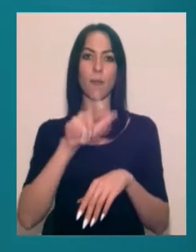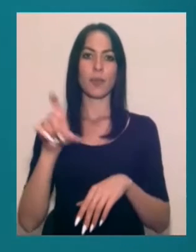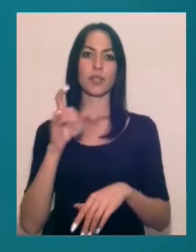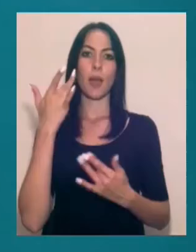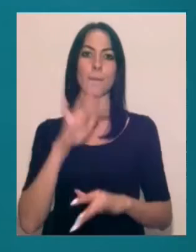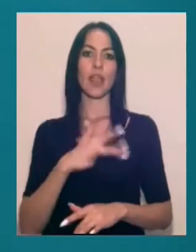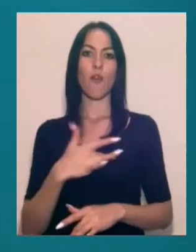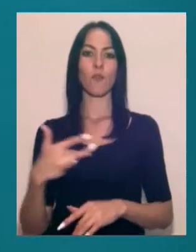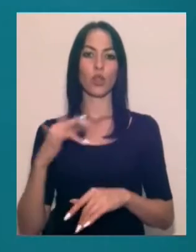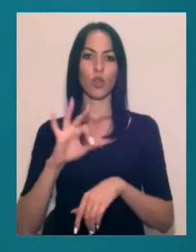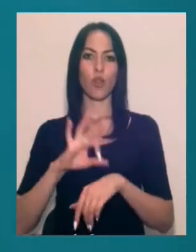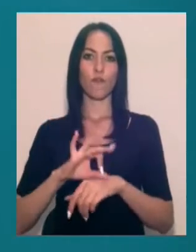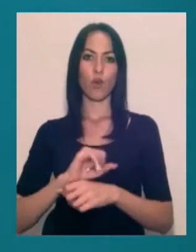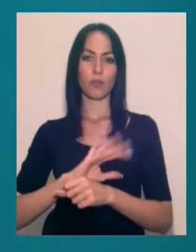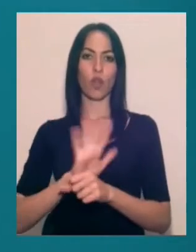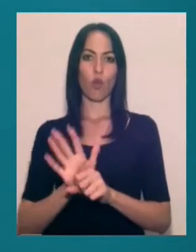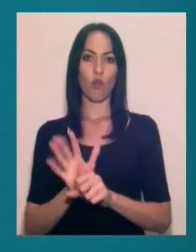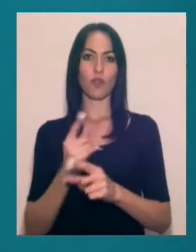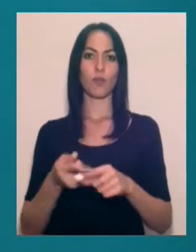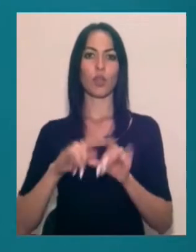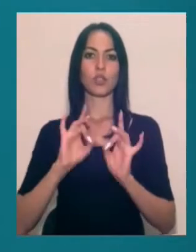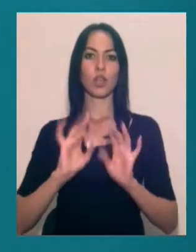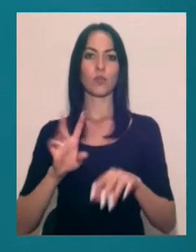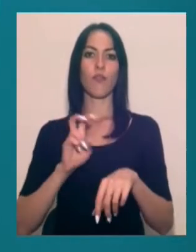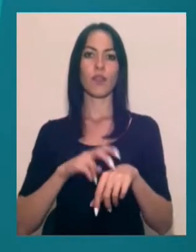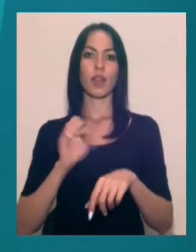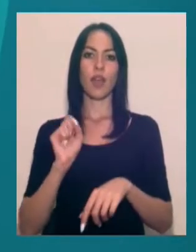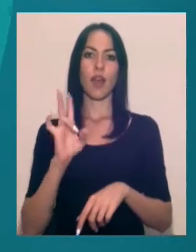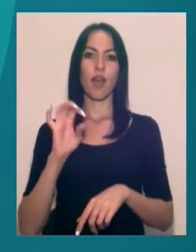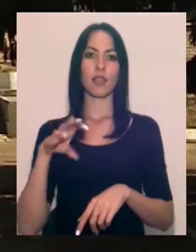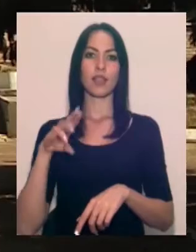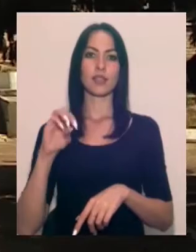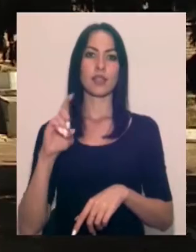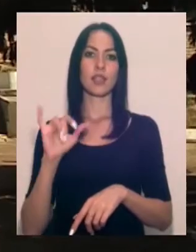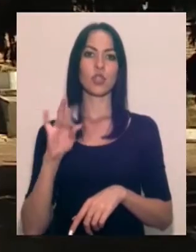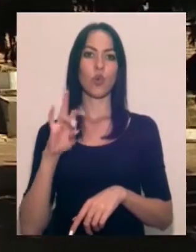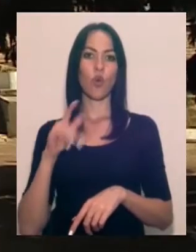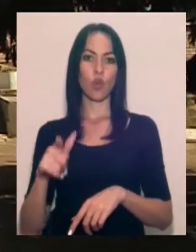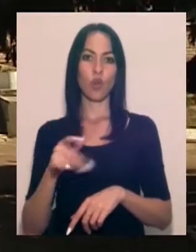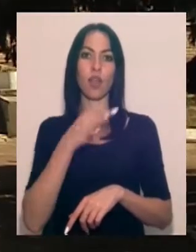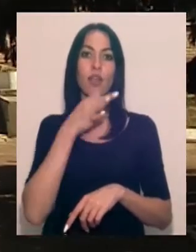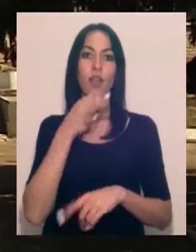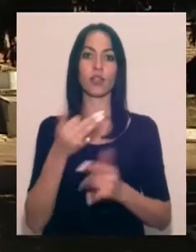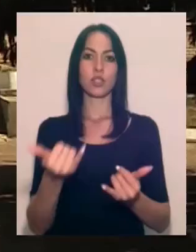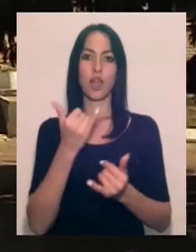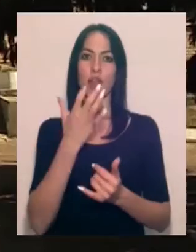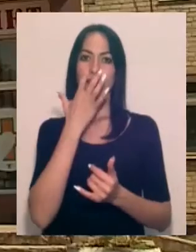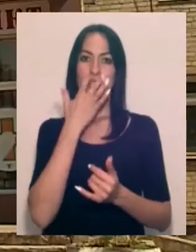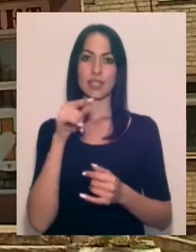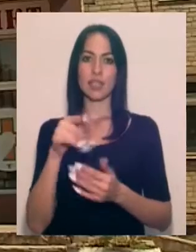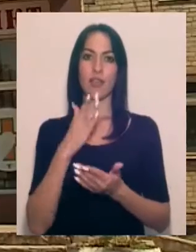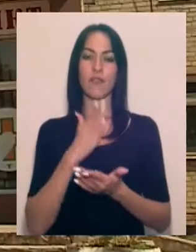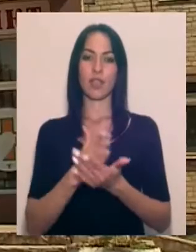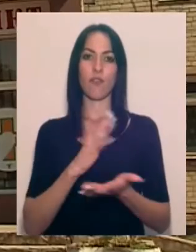та хворим на ковід-19. Про це розповів лікар-анестезіолог Іван Черненко. Каже, наразі киснева розводка є у приймальному,